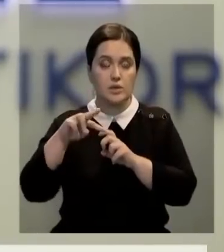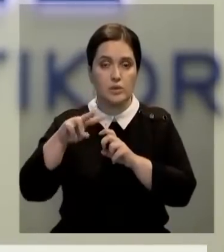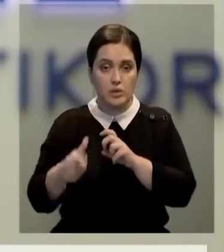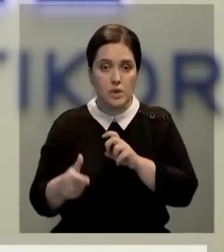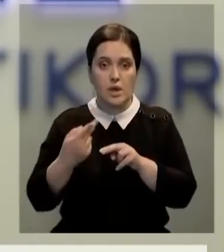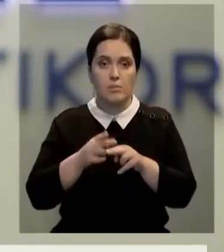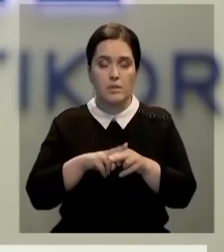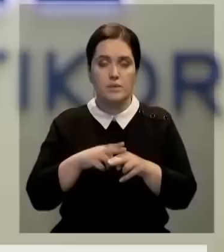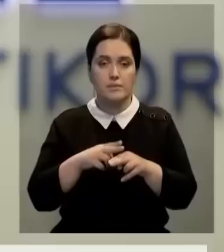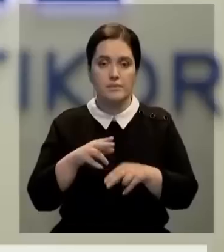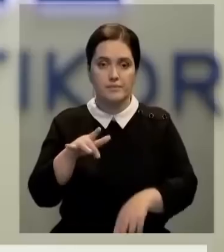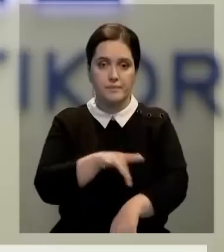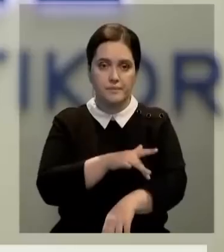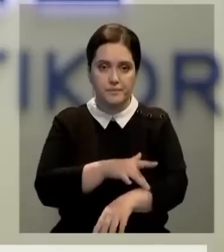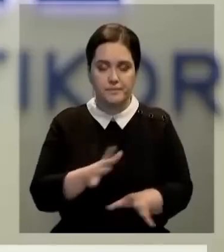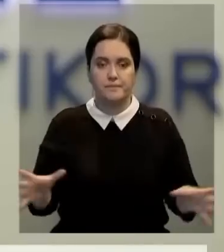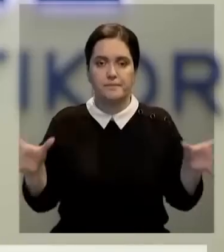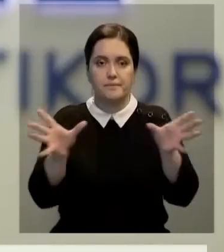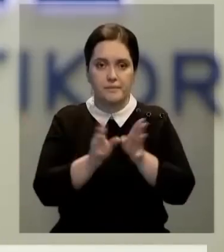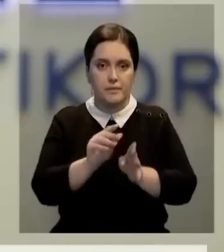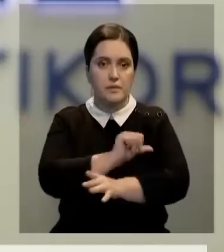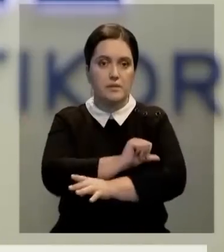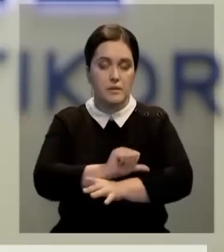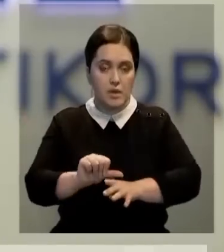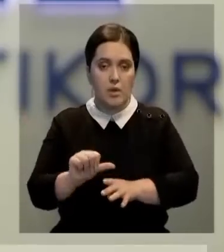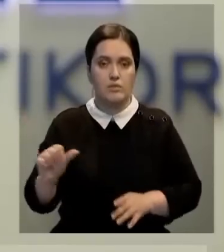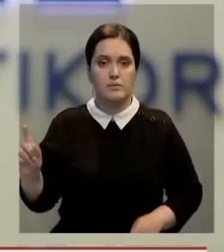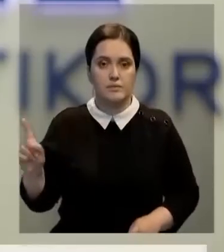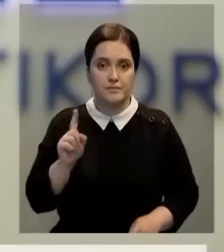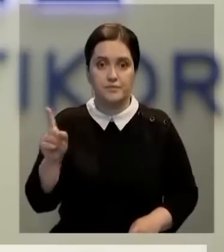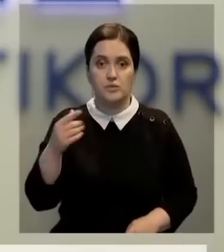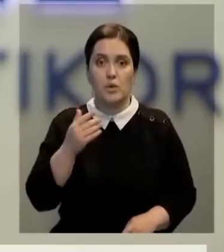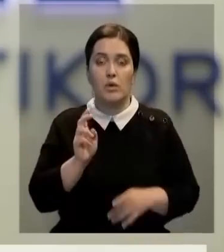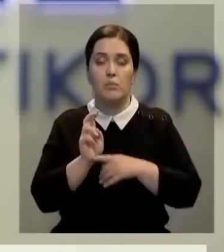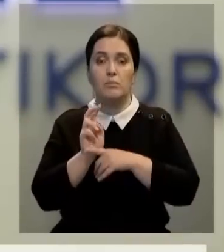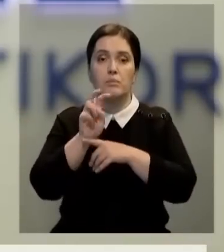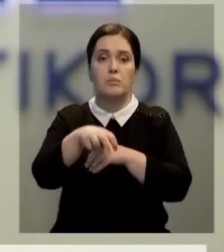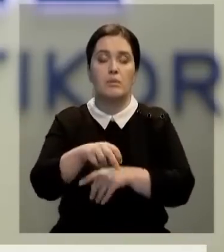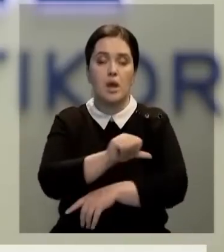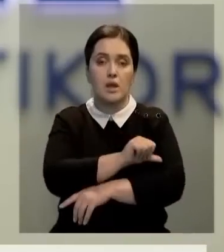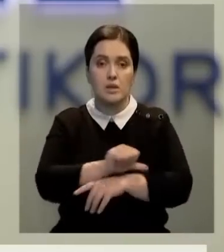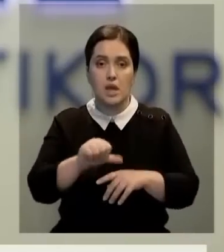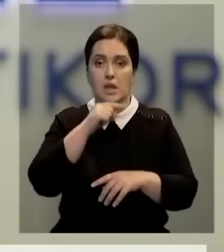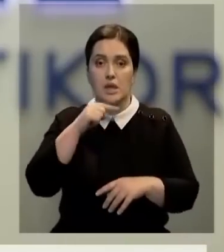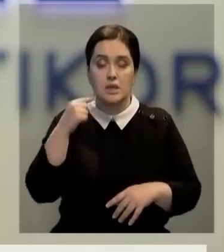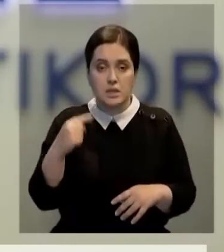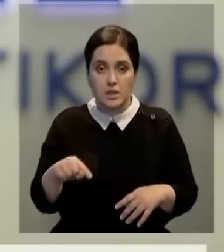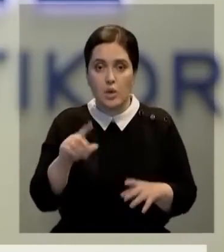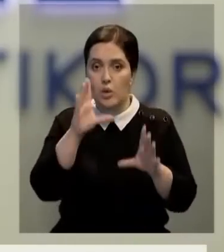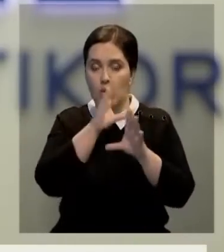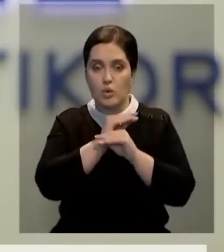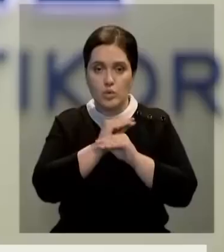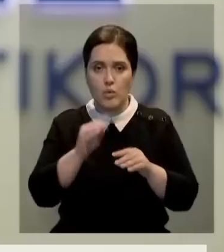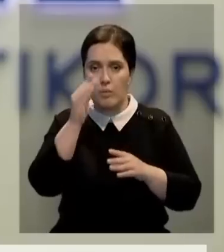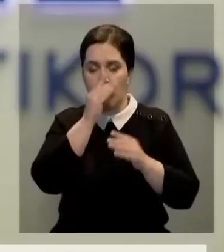антикоррупционной службой совместно с пограничной службой при попытке пересечения государственной границы с Российской Федерацией по